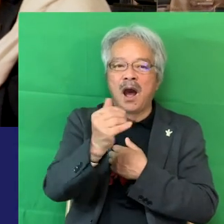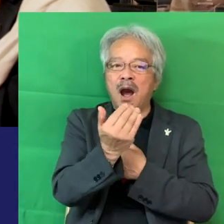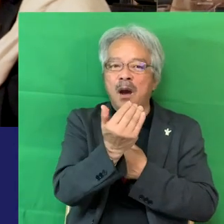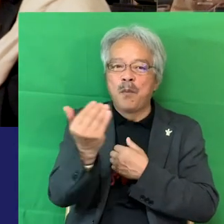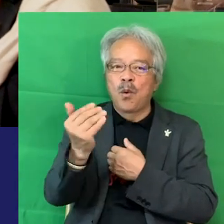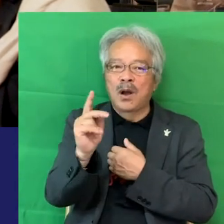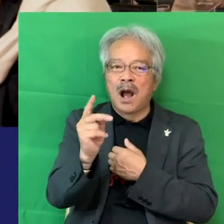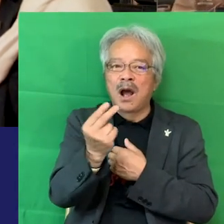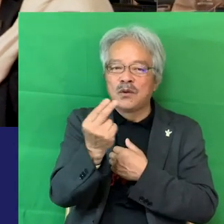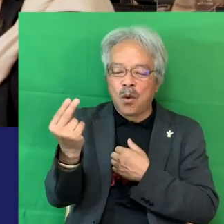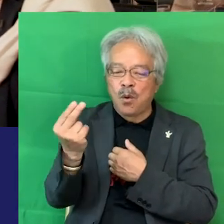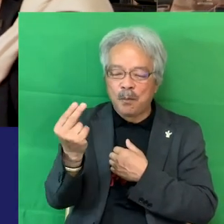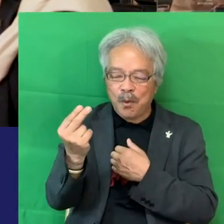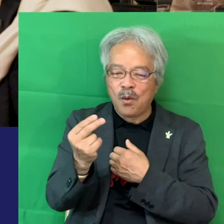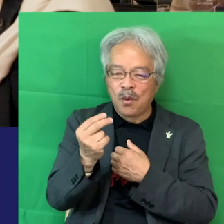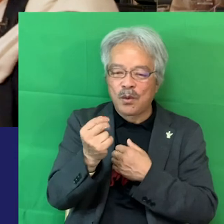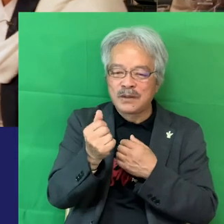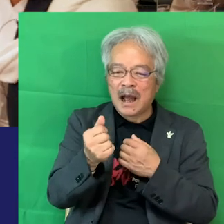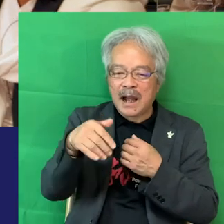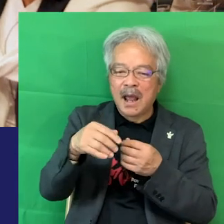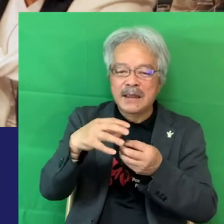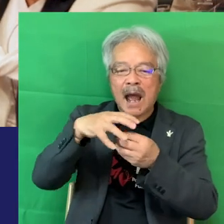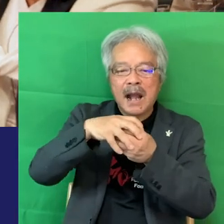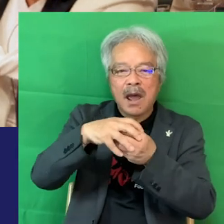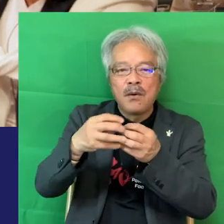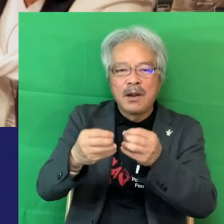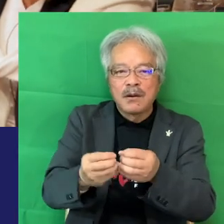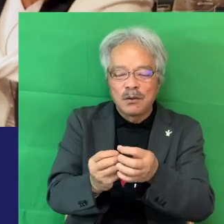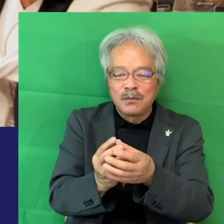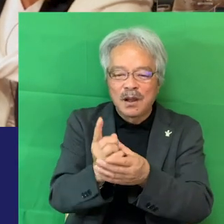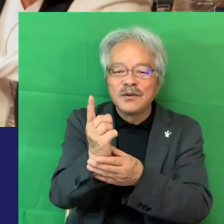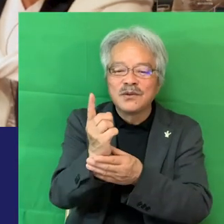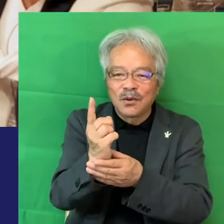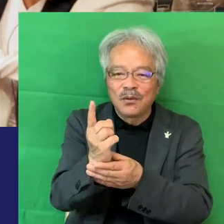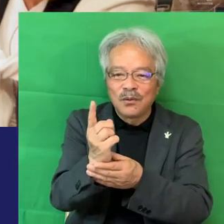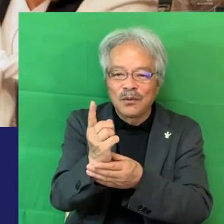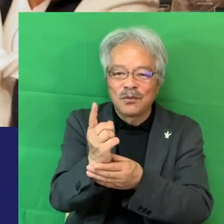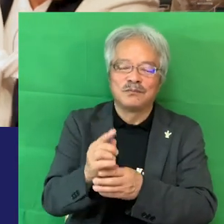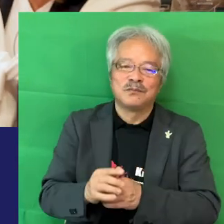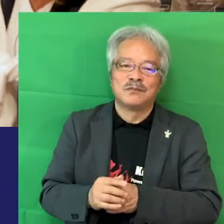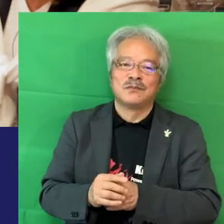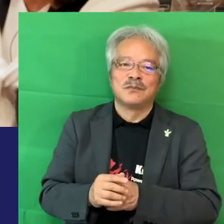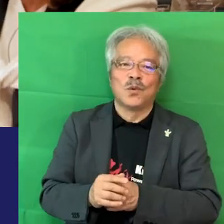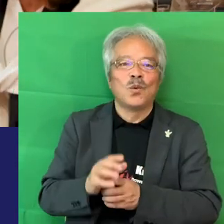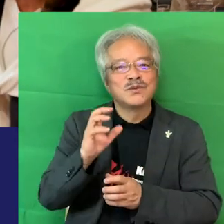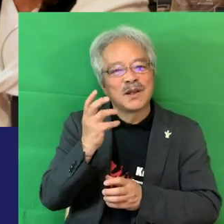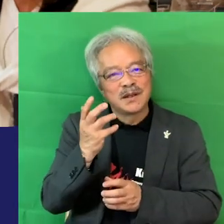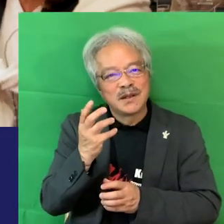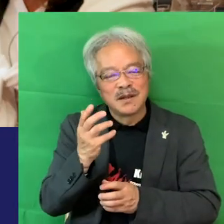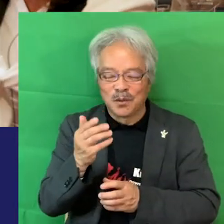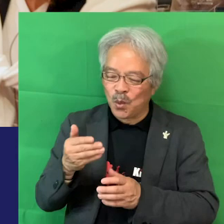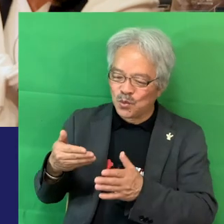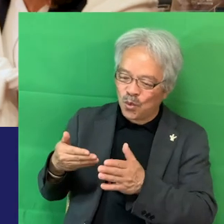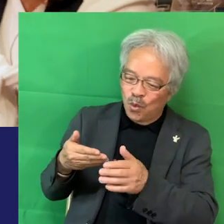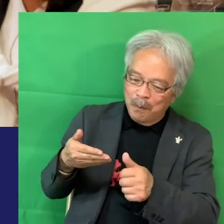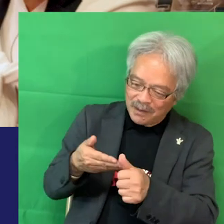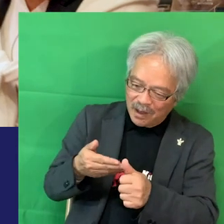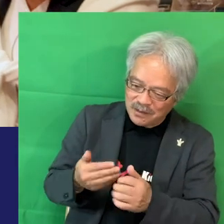るああそうそううんそんな伸びてる今素敵すごいねトマトをスライスして植えてすもそれ